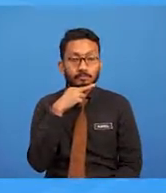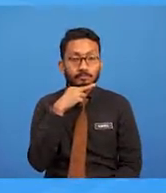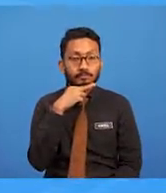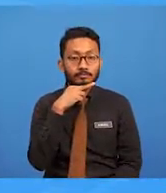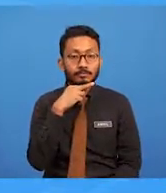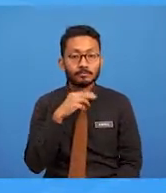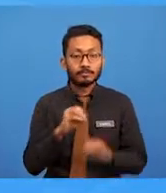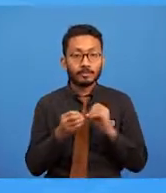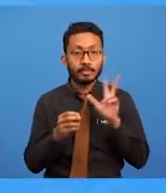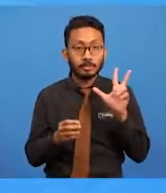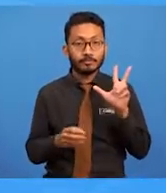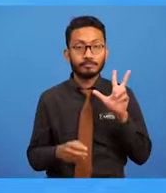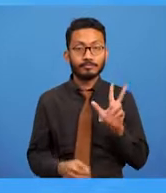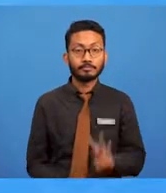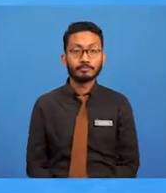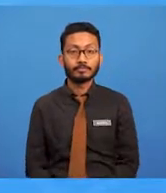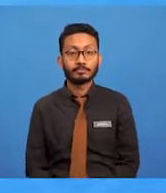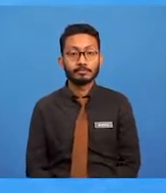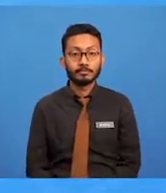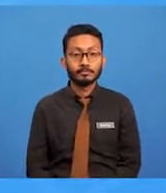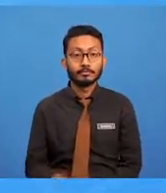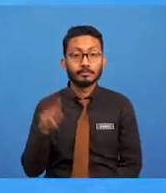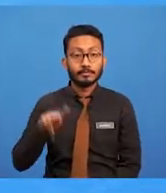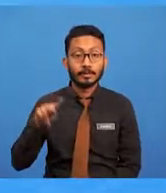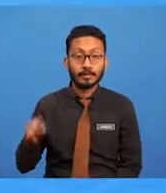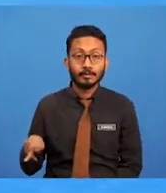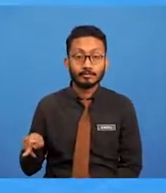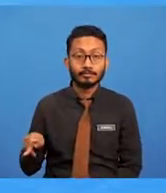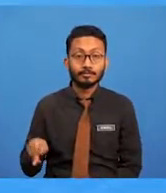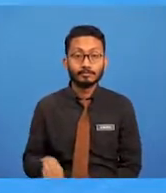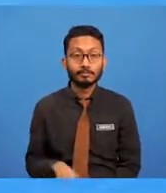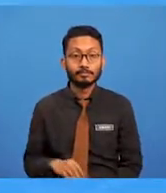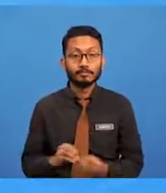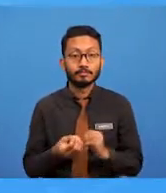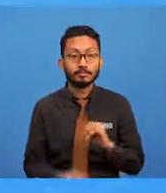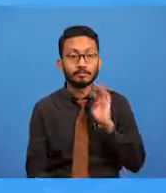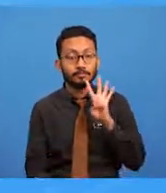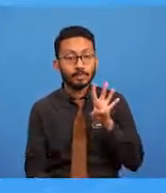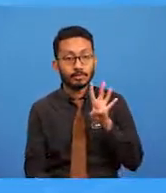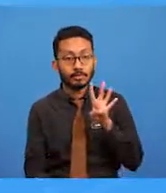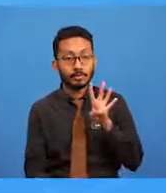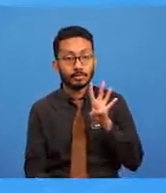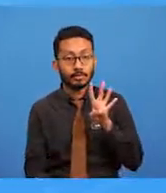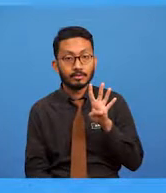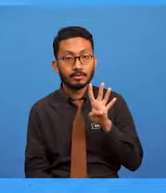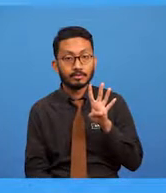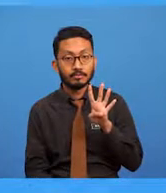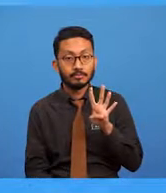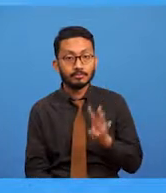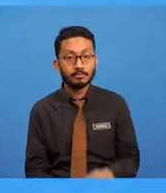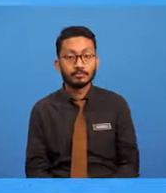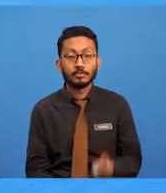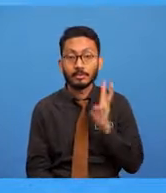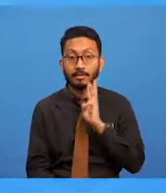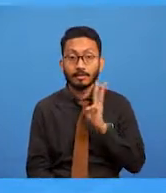Yang ketiga adalah kanak-kanak. Dan yang keempat, wanita.